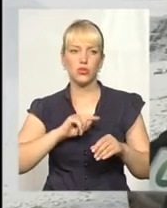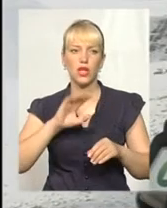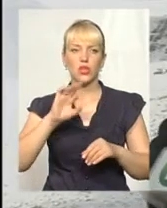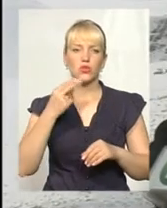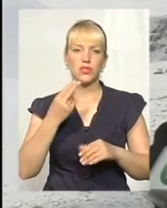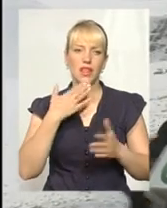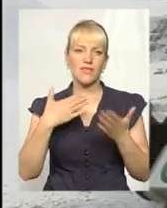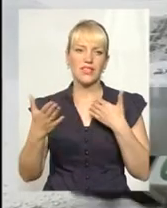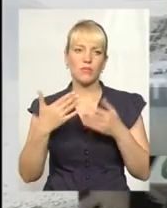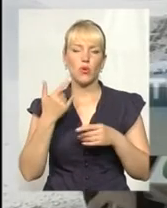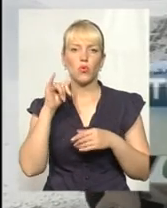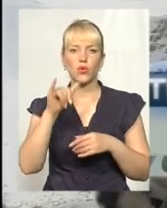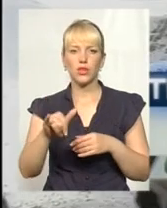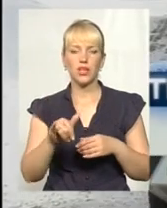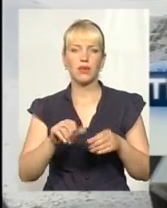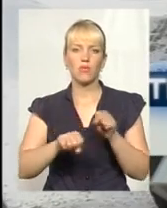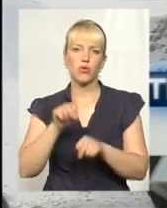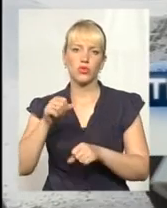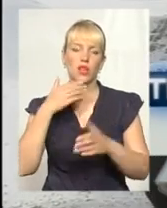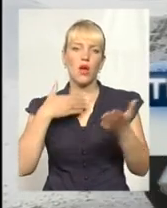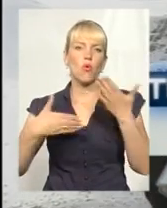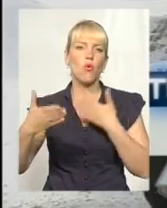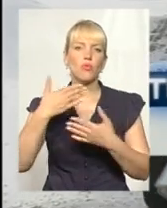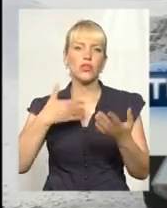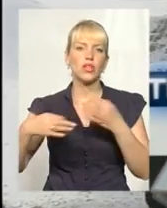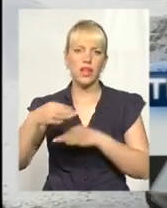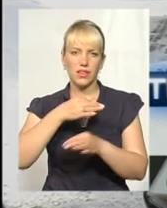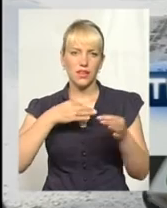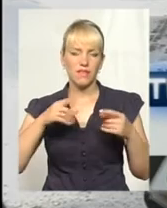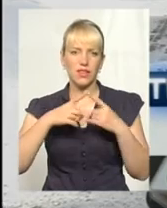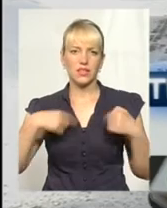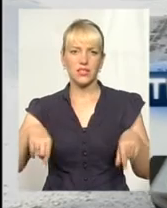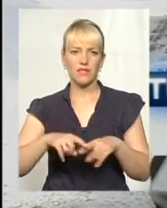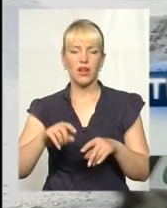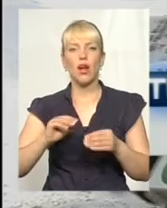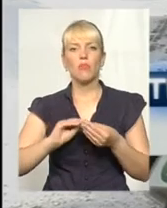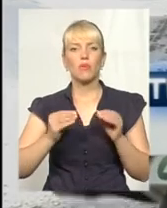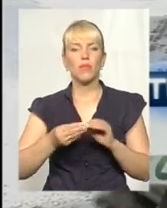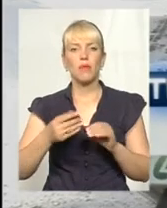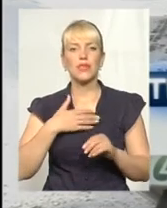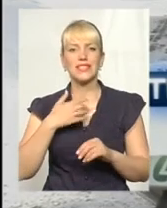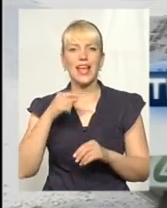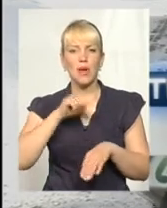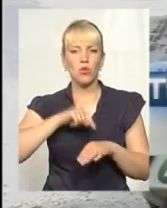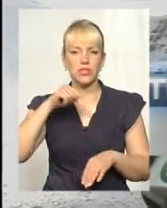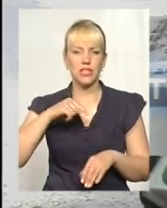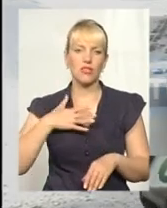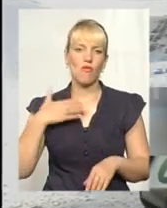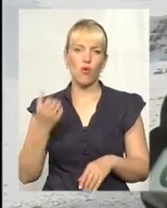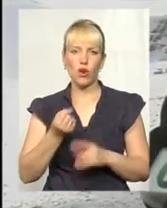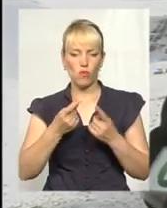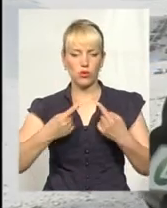в основному порушена комунікативна сфера, проблеми з емоційно-волівою сферою, ну і, звісно ж,